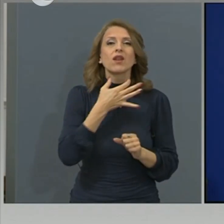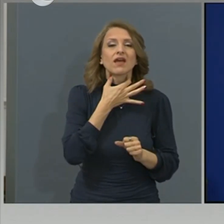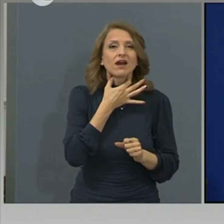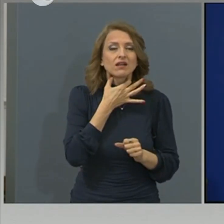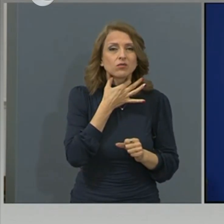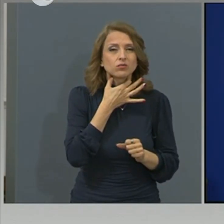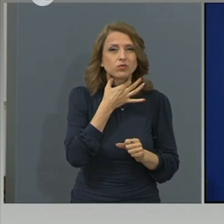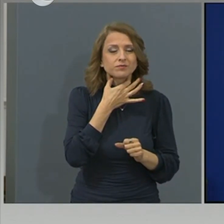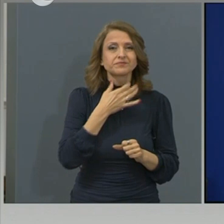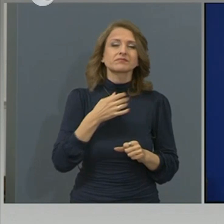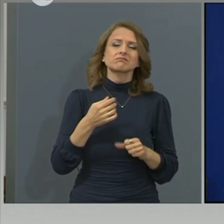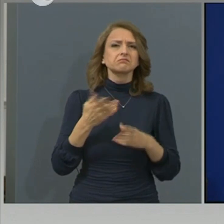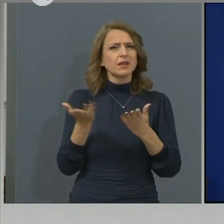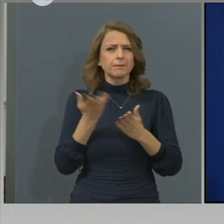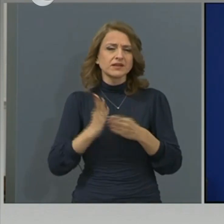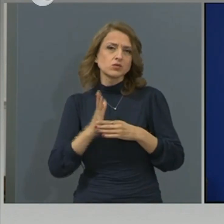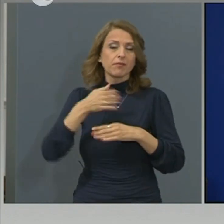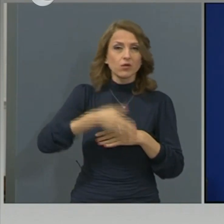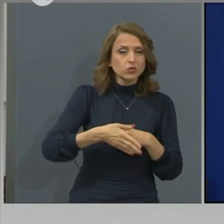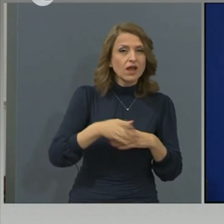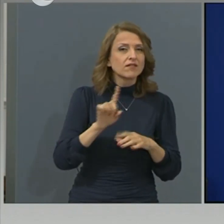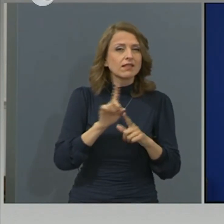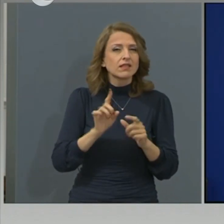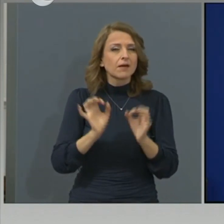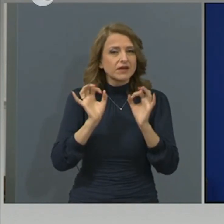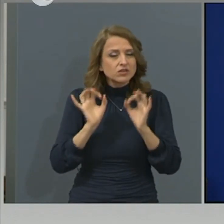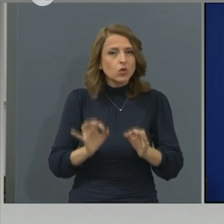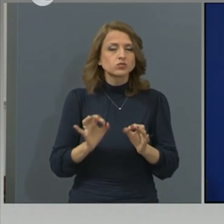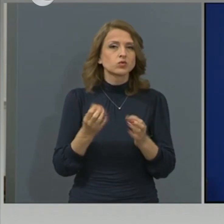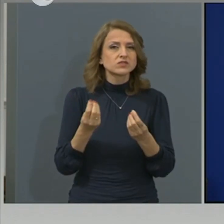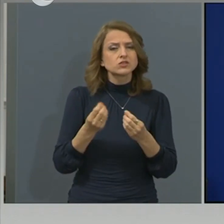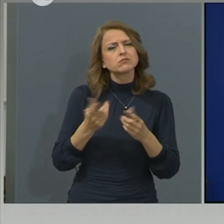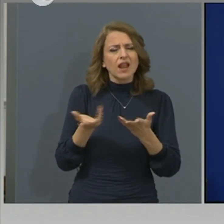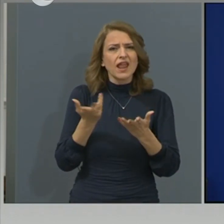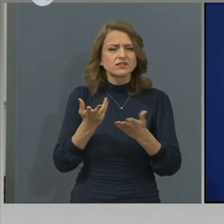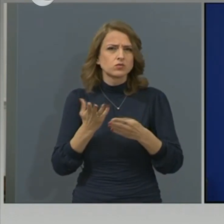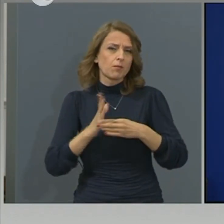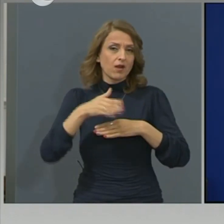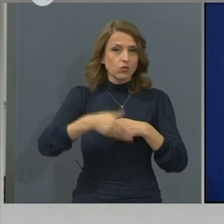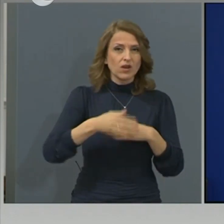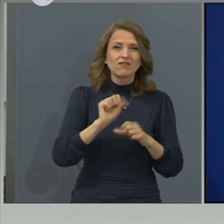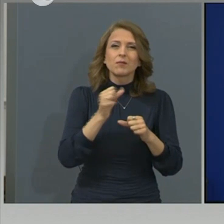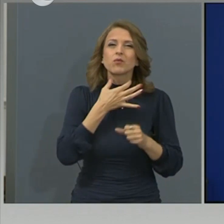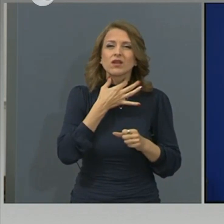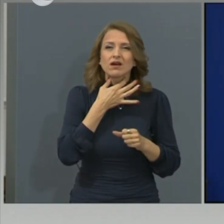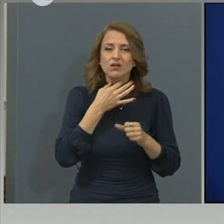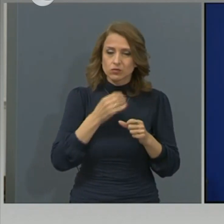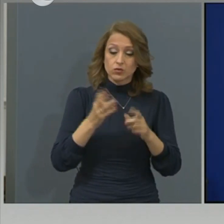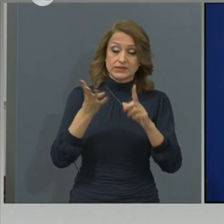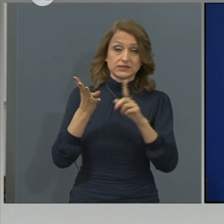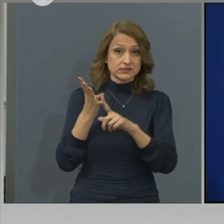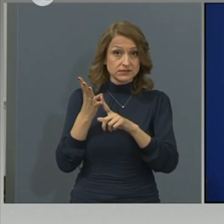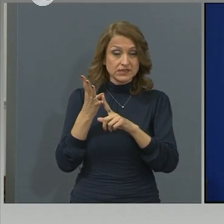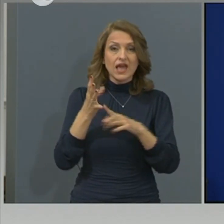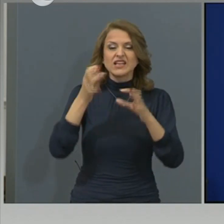бързо преходен, бързо се преодолява и няма съществено значение. С симптоматични средства се преодолява. Друг симптом, това е